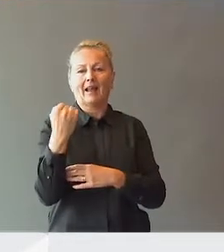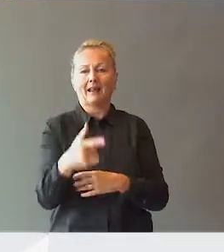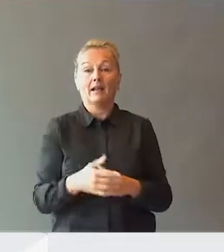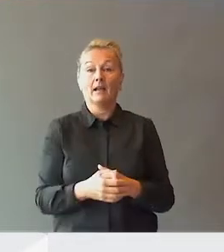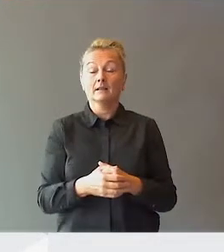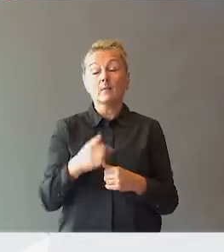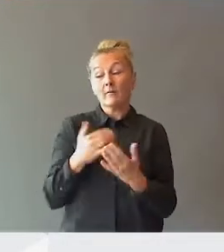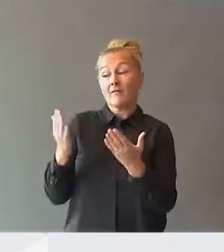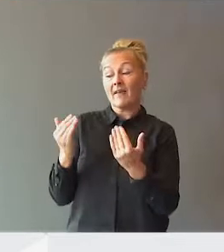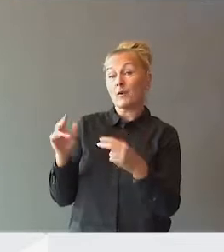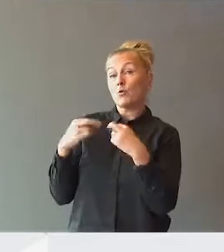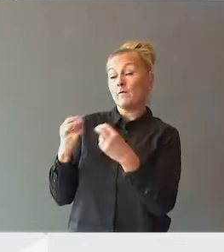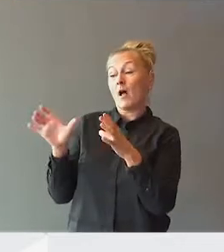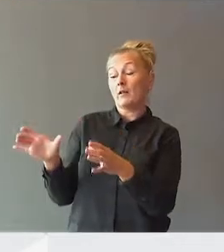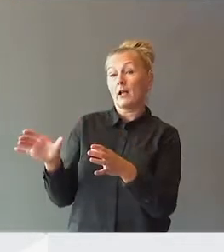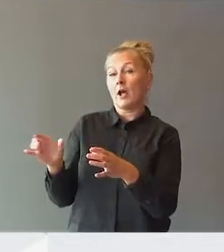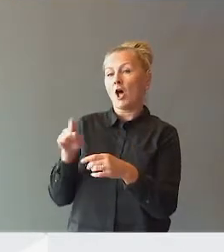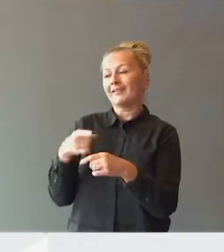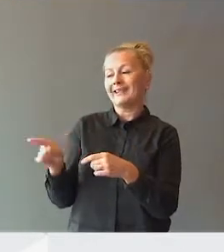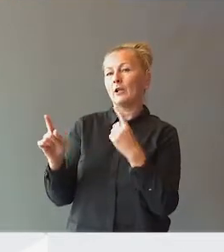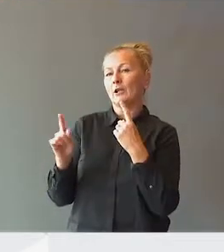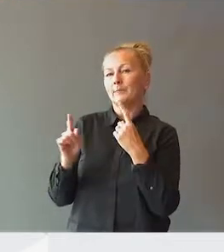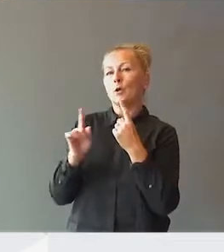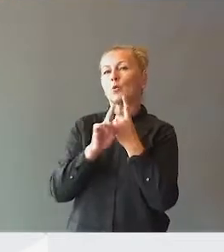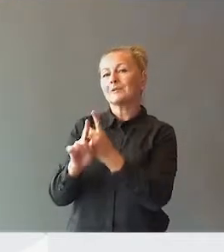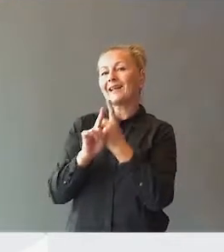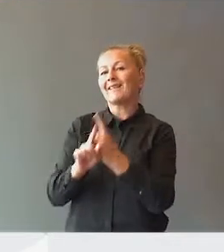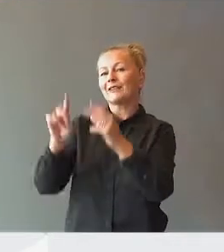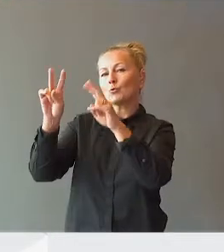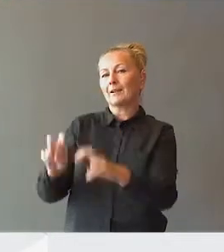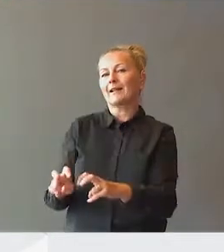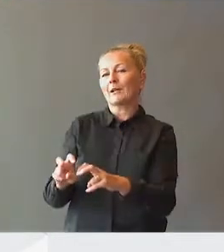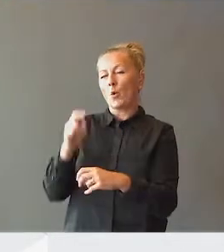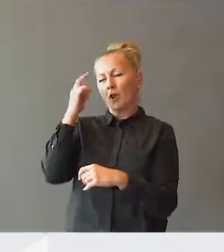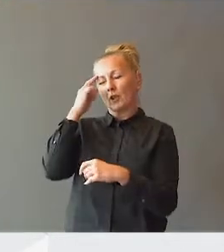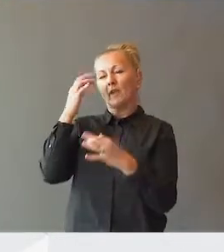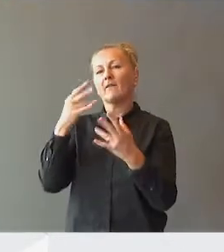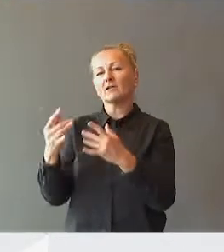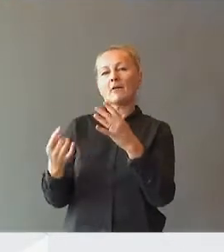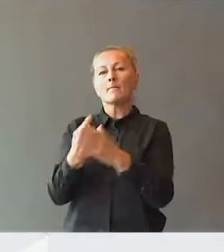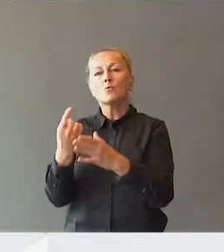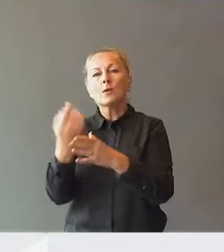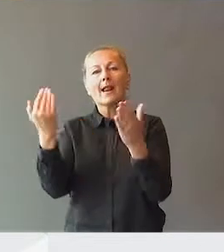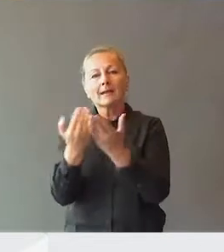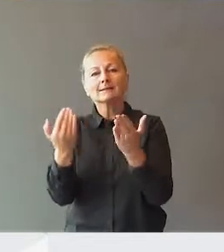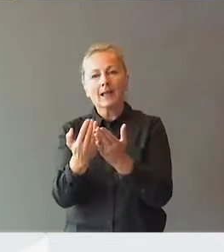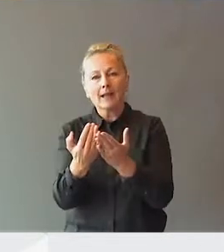forvente av et utvalg, det var at de konsekvensutredet og antydet hva som var mulige lesninger, i stedet